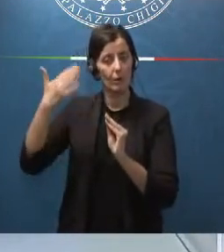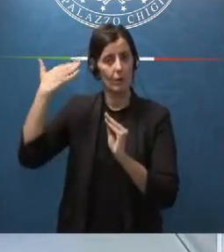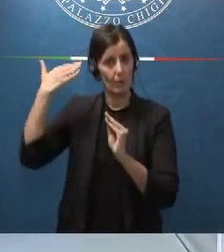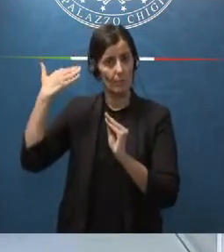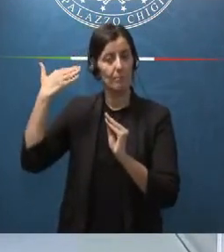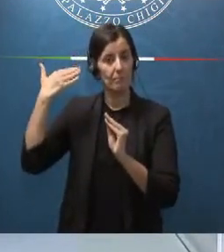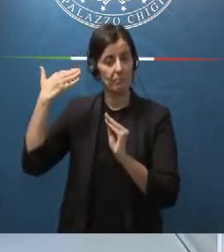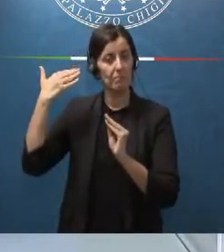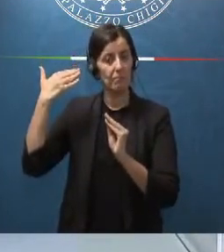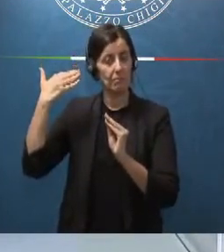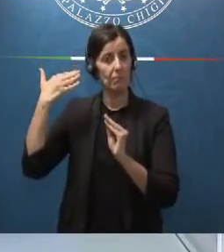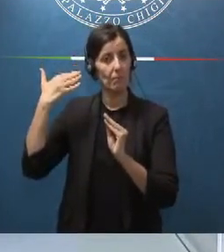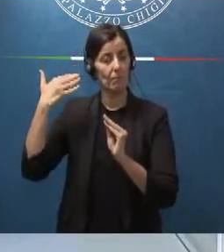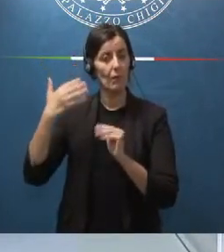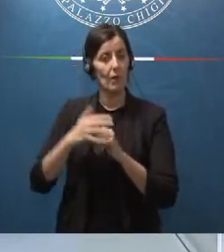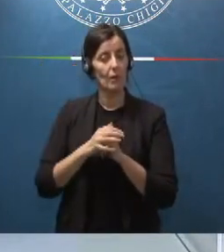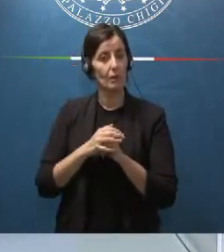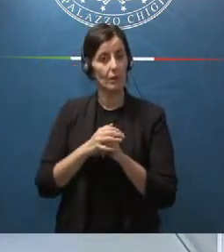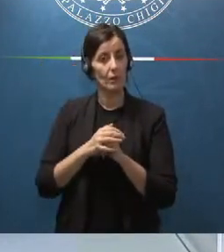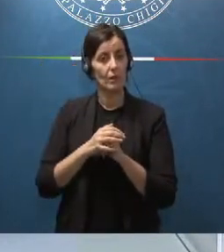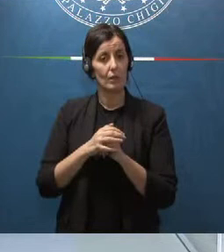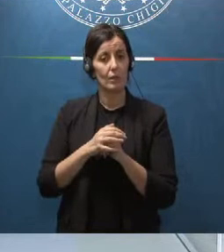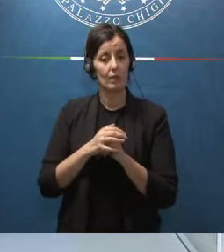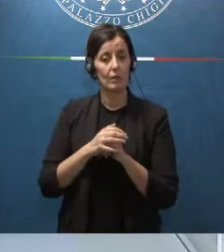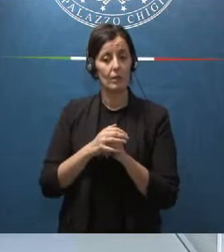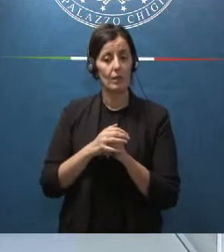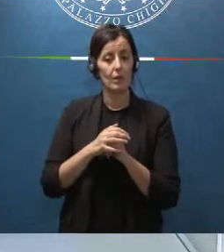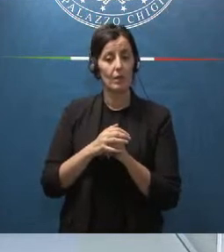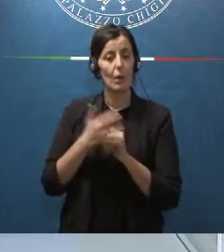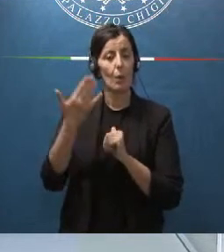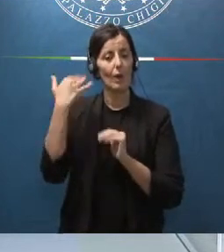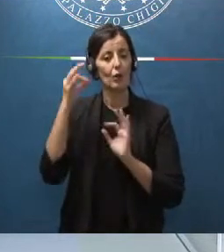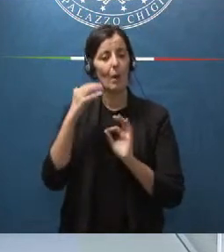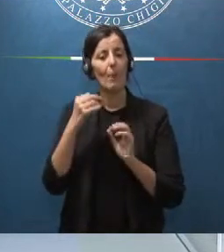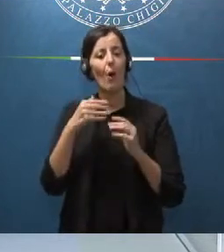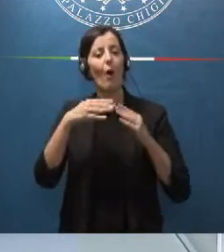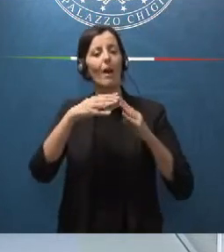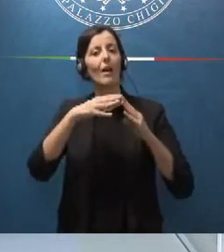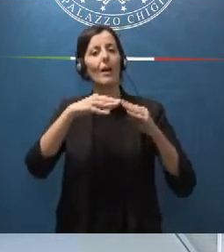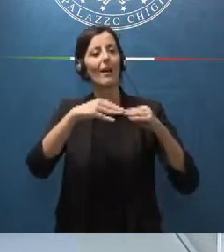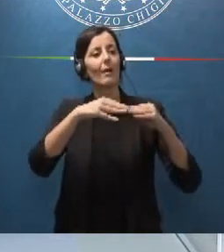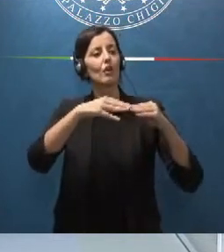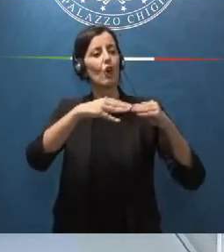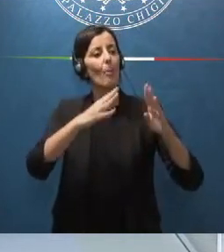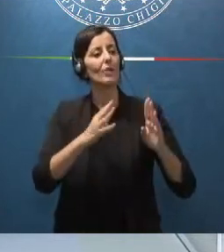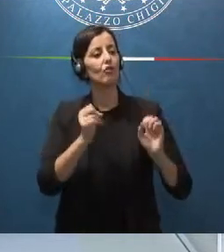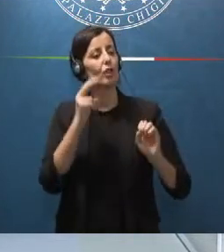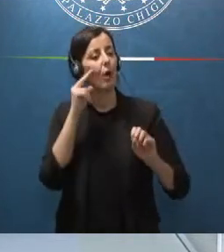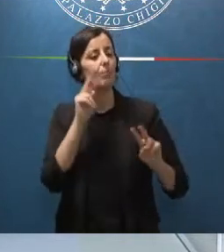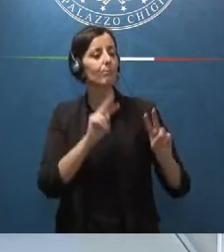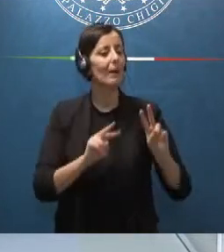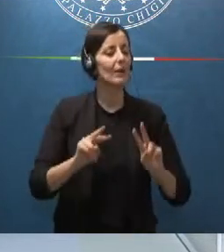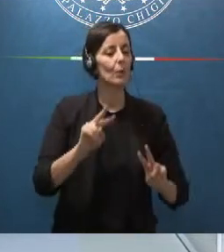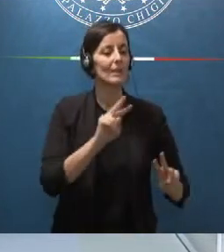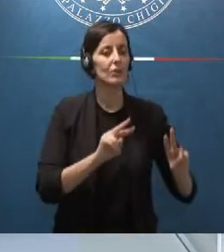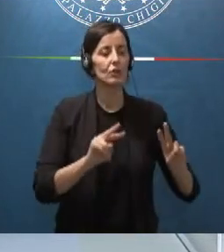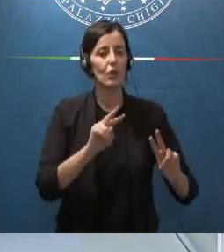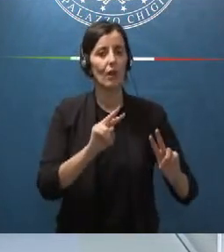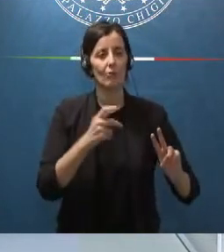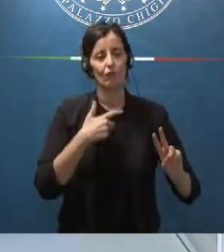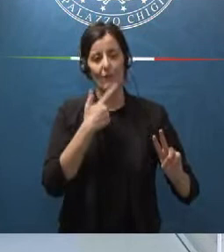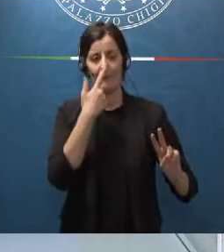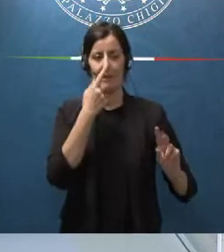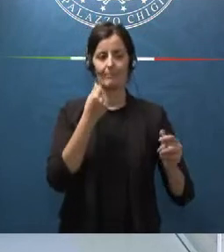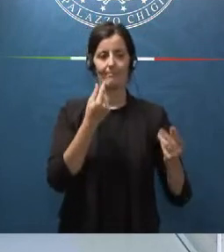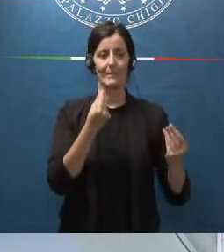corrispondenza quando la la stessa perquisizione domiciliare aveva una dimensione una carattura